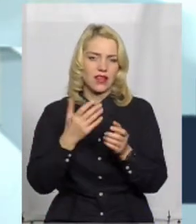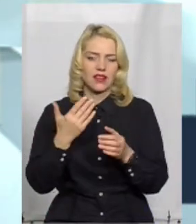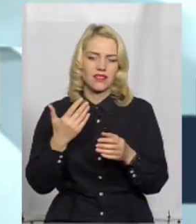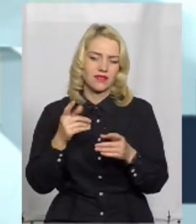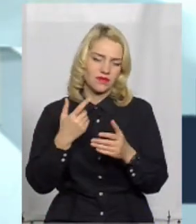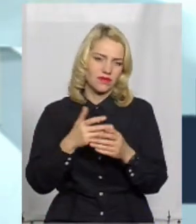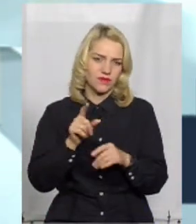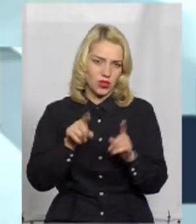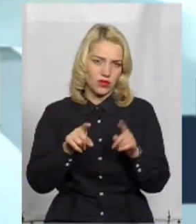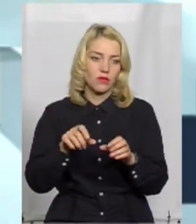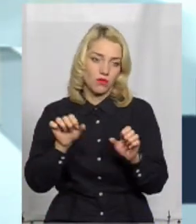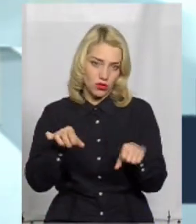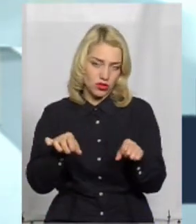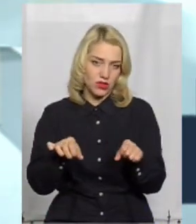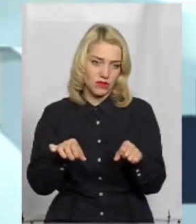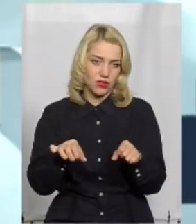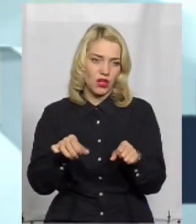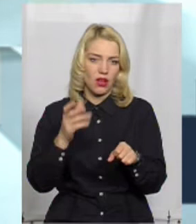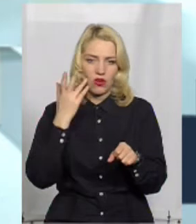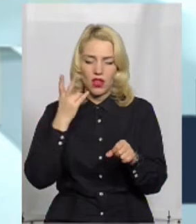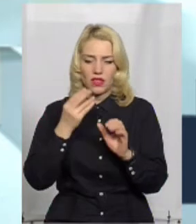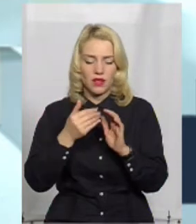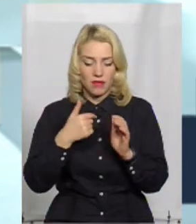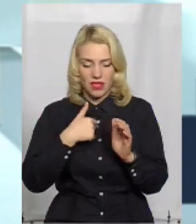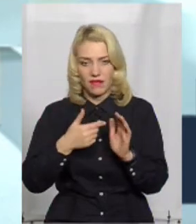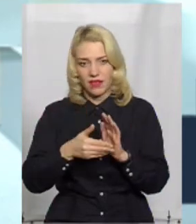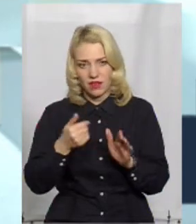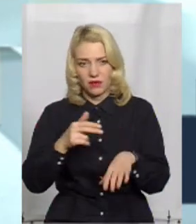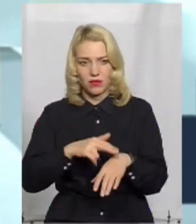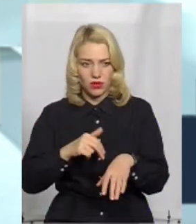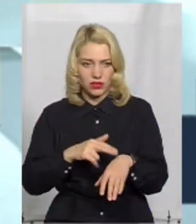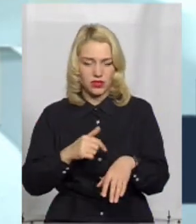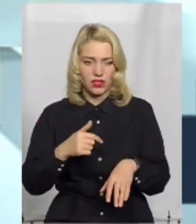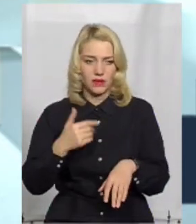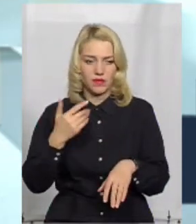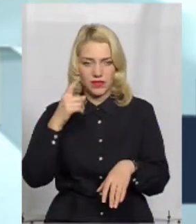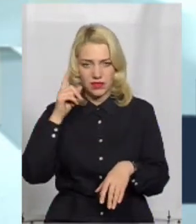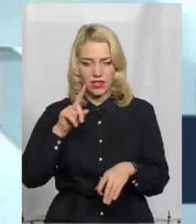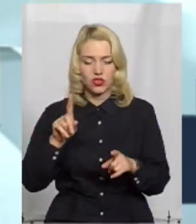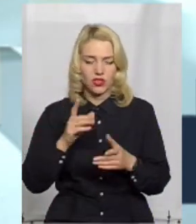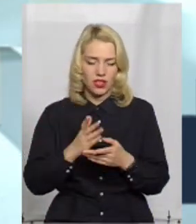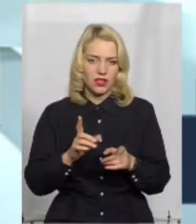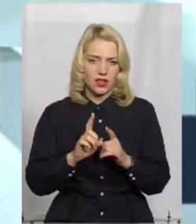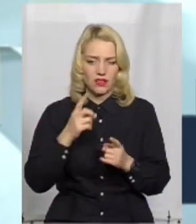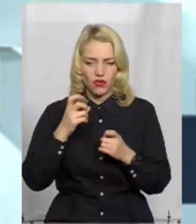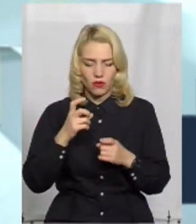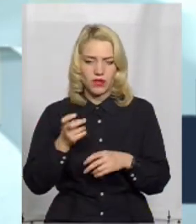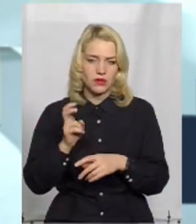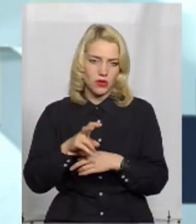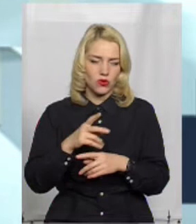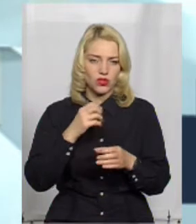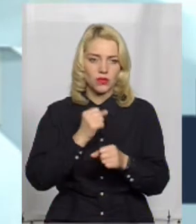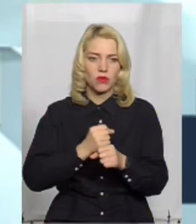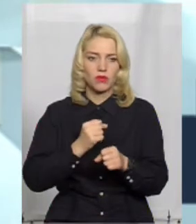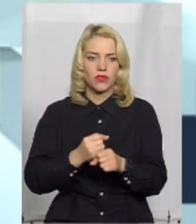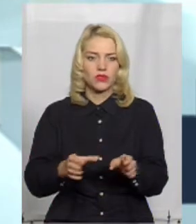одиночний характер, можливо, коли вони не викликають навіть поліцію, а просто він, знаючи, що є така інформація, приходить, попрацює з